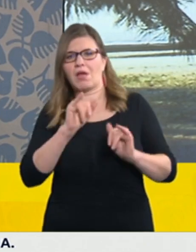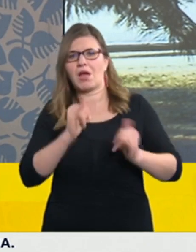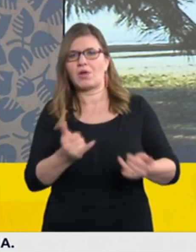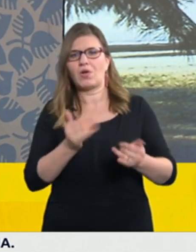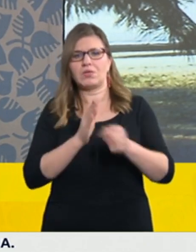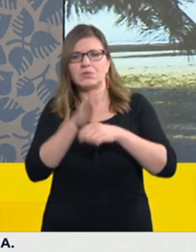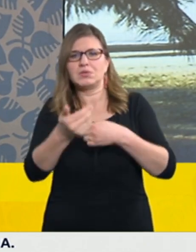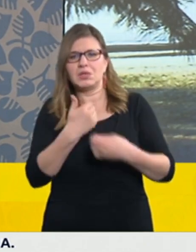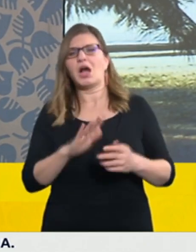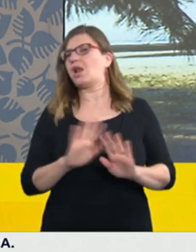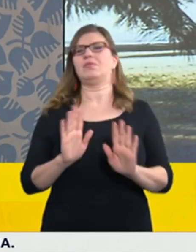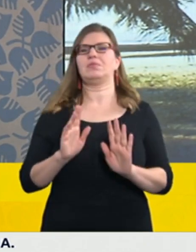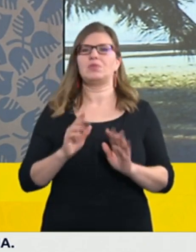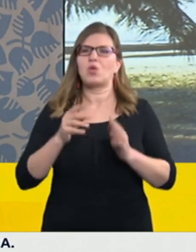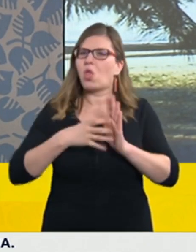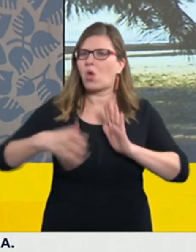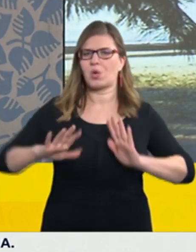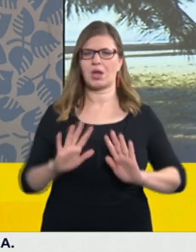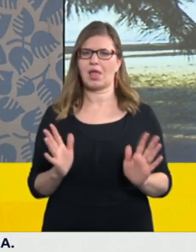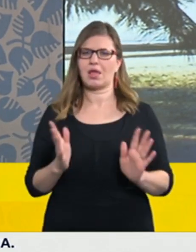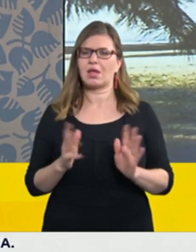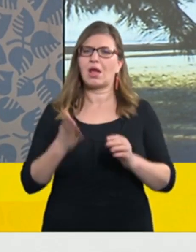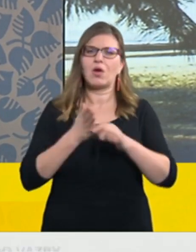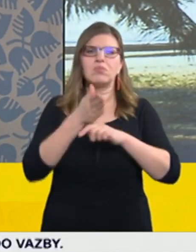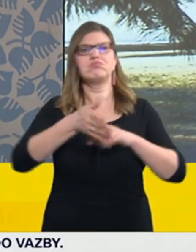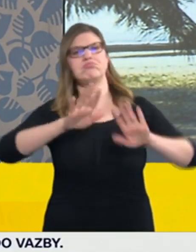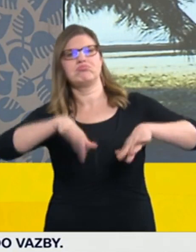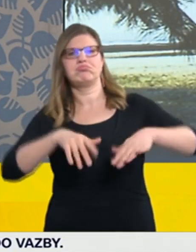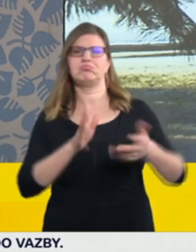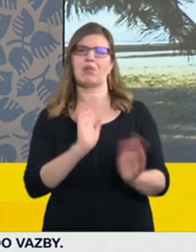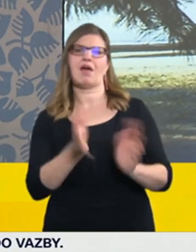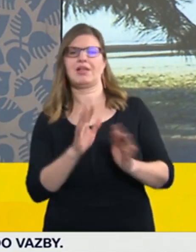domácností, mimo těch, kteří uvnitř těch domácností trvale žijí.